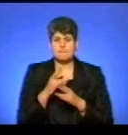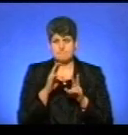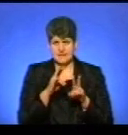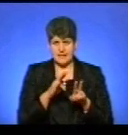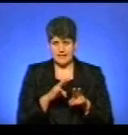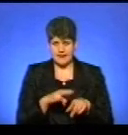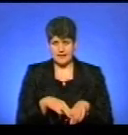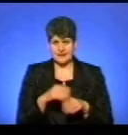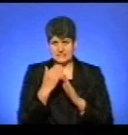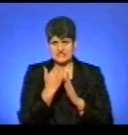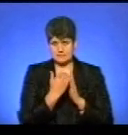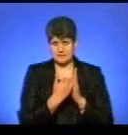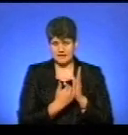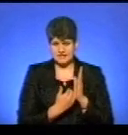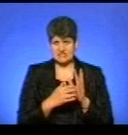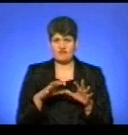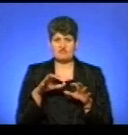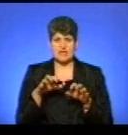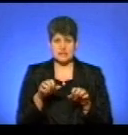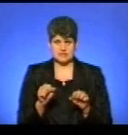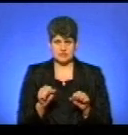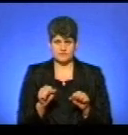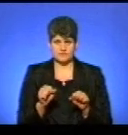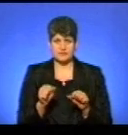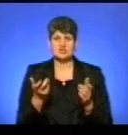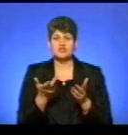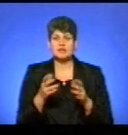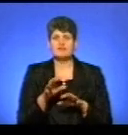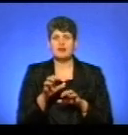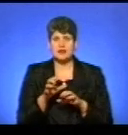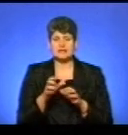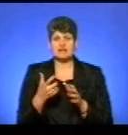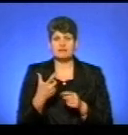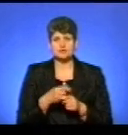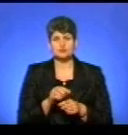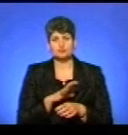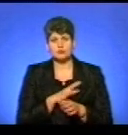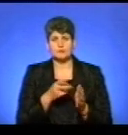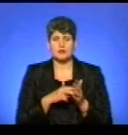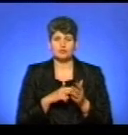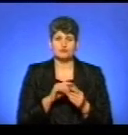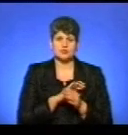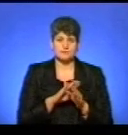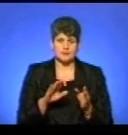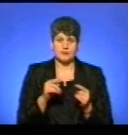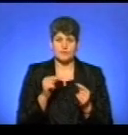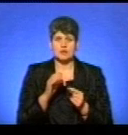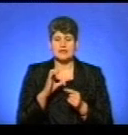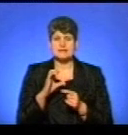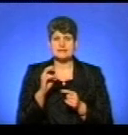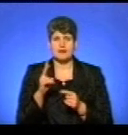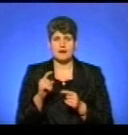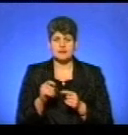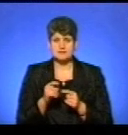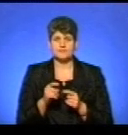списків власників, чиї тварини провакциновані були планово, протисказу про відсадодаткові заходи.